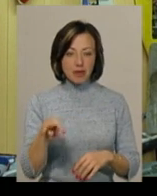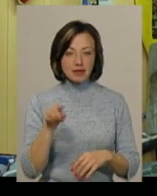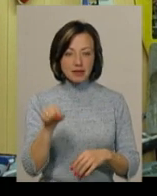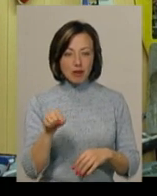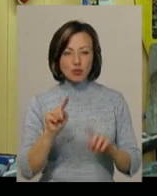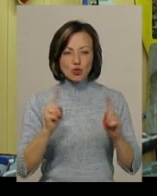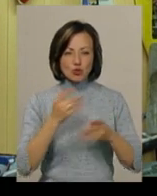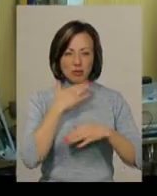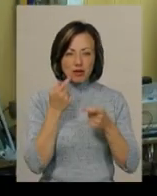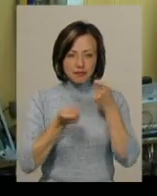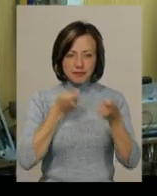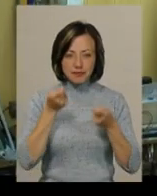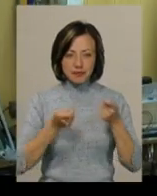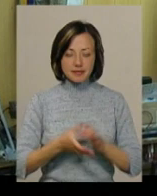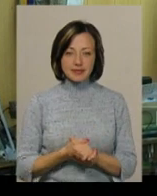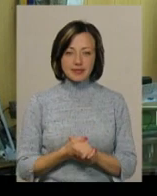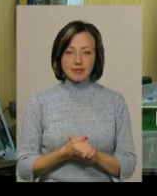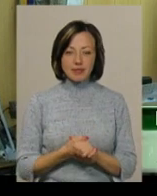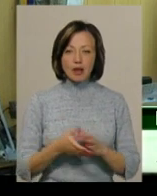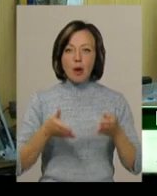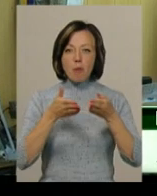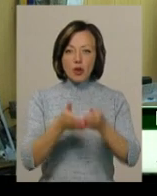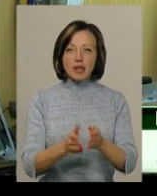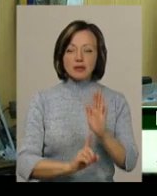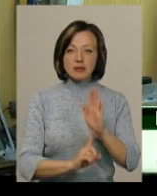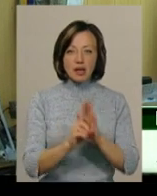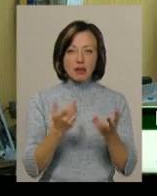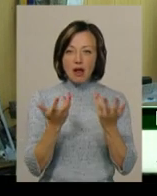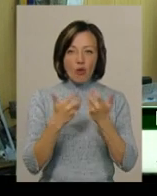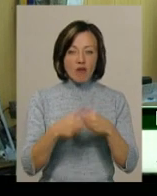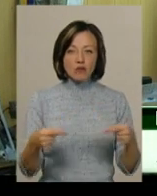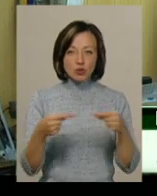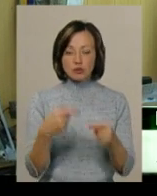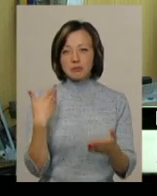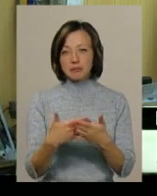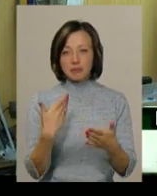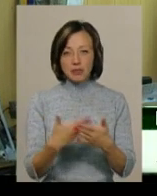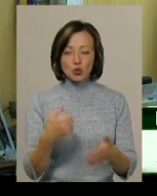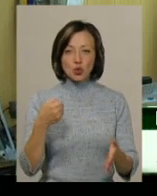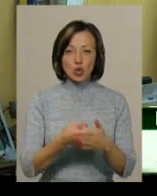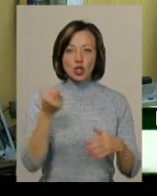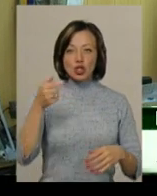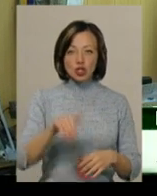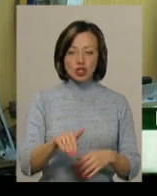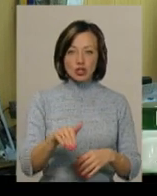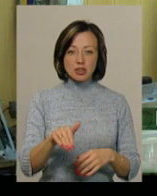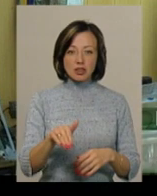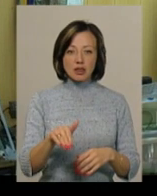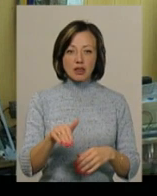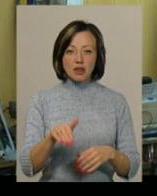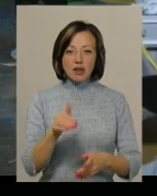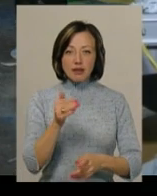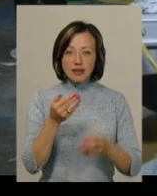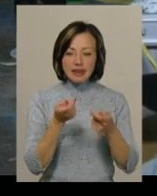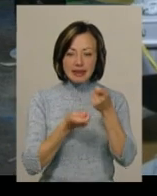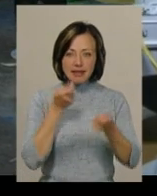Їх там дуже багато таких. Модель складається, я ще не рахував точно, але десь до тисячного деталів буде